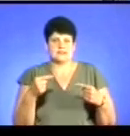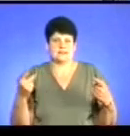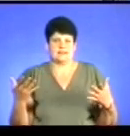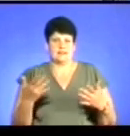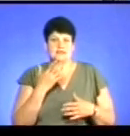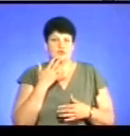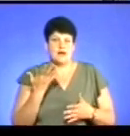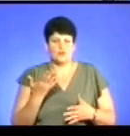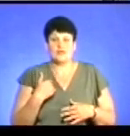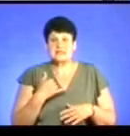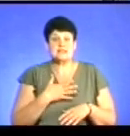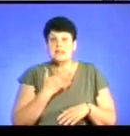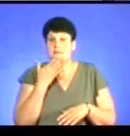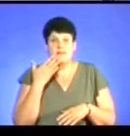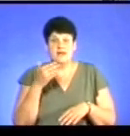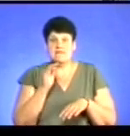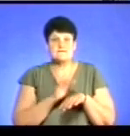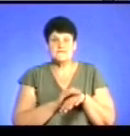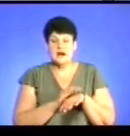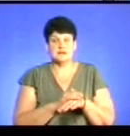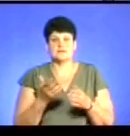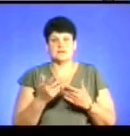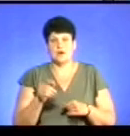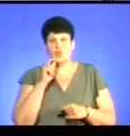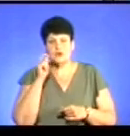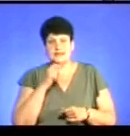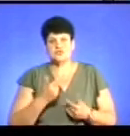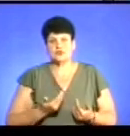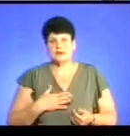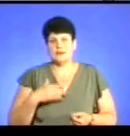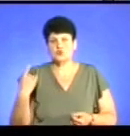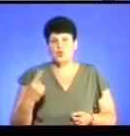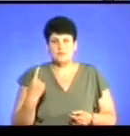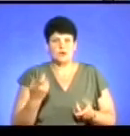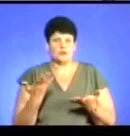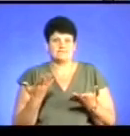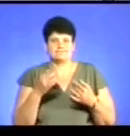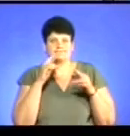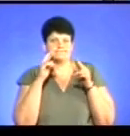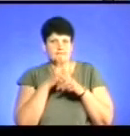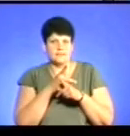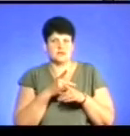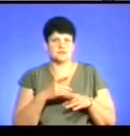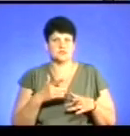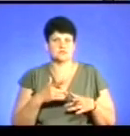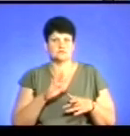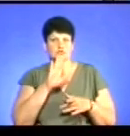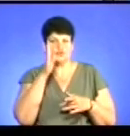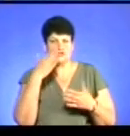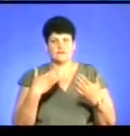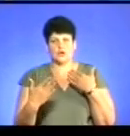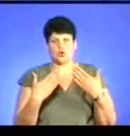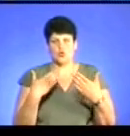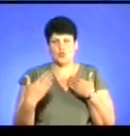немає фактів, де би українці, жителі нашої області якусь упереджено чи агресивно ставилися на